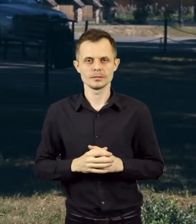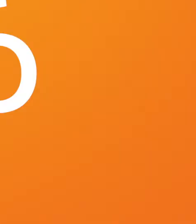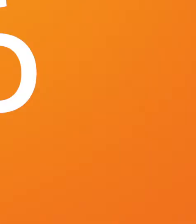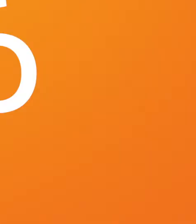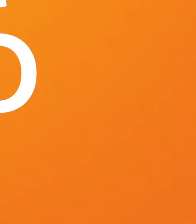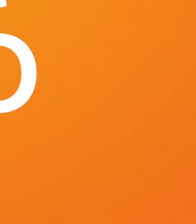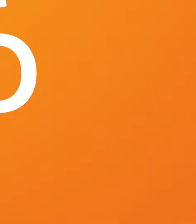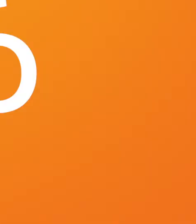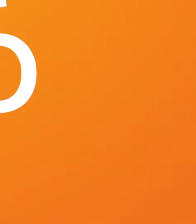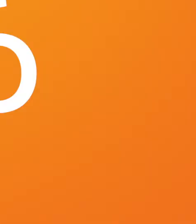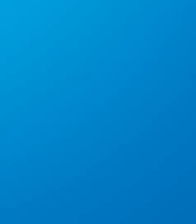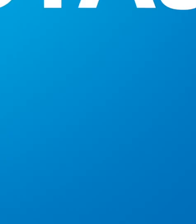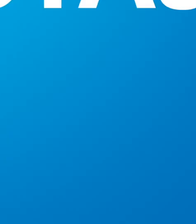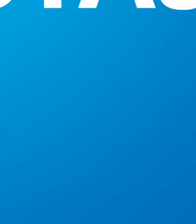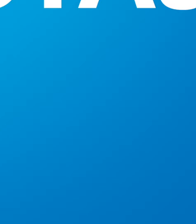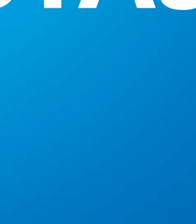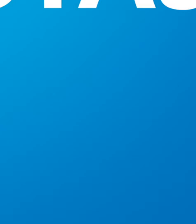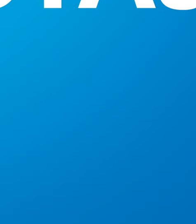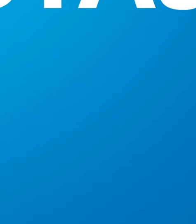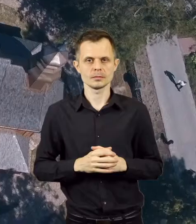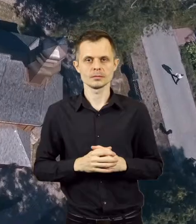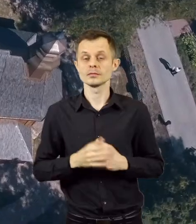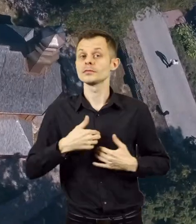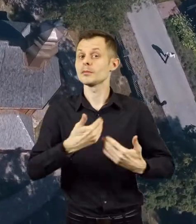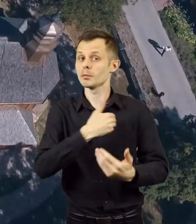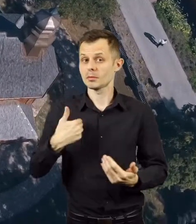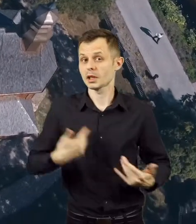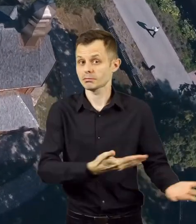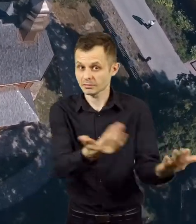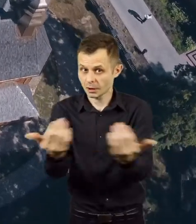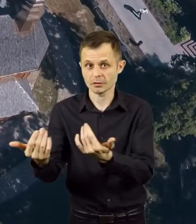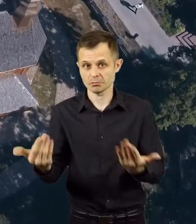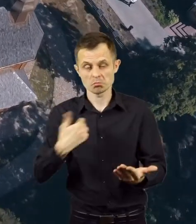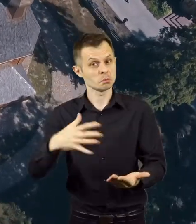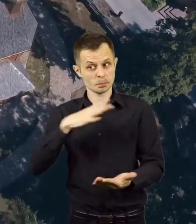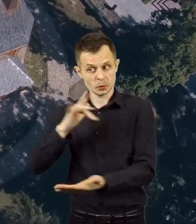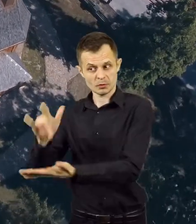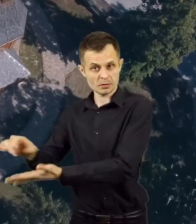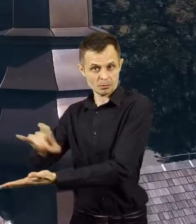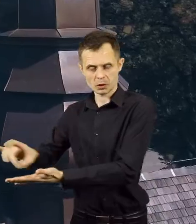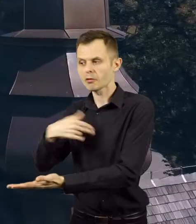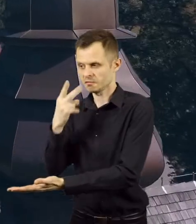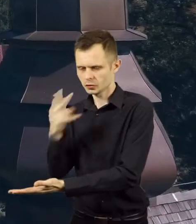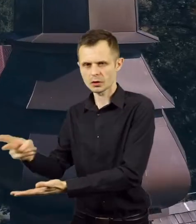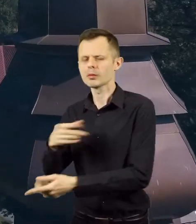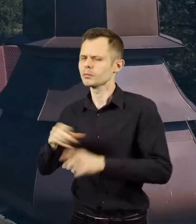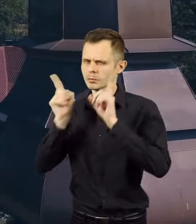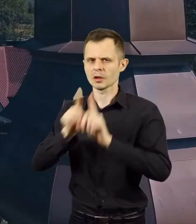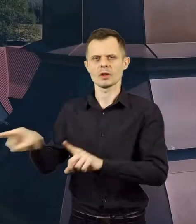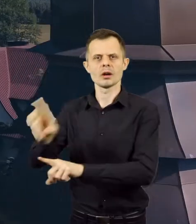Im się udało, skorzystaj i Ty. Do czego zdecydowanie zachęcamy. Byliśmy i widzieliśmy.